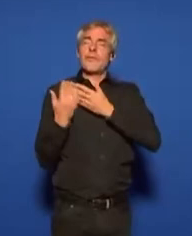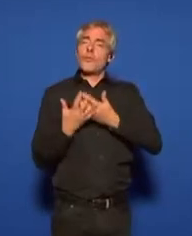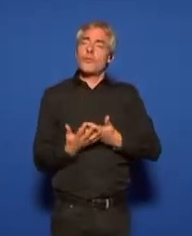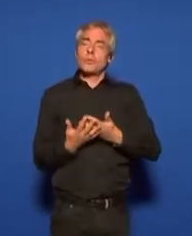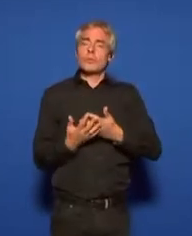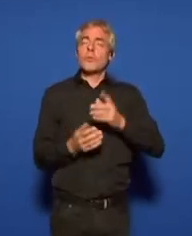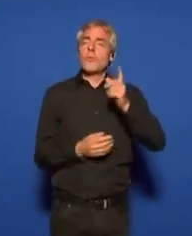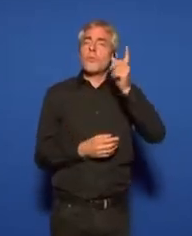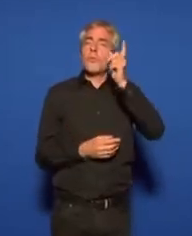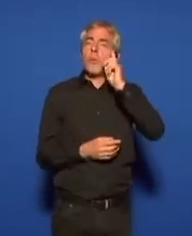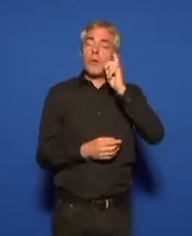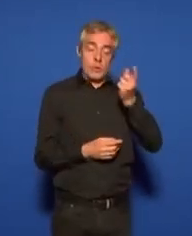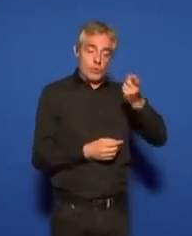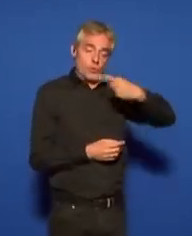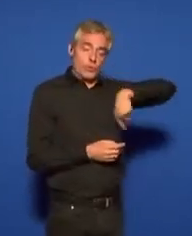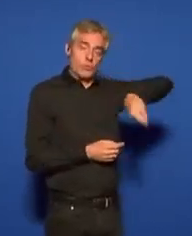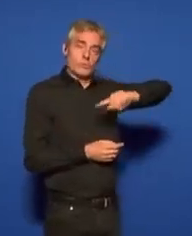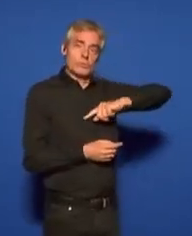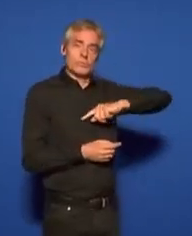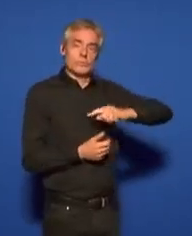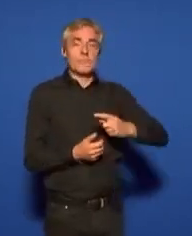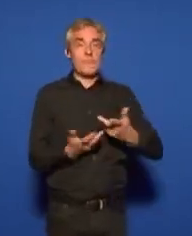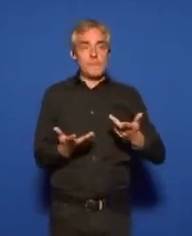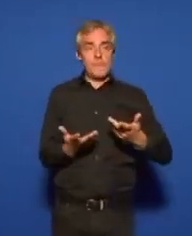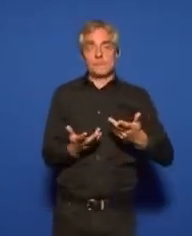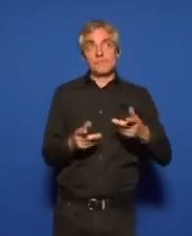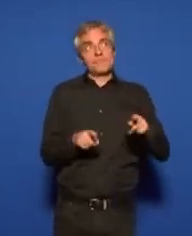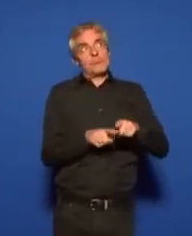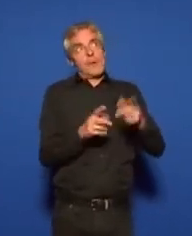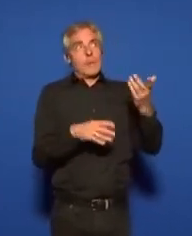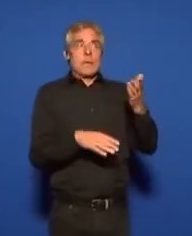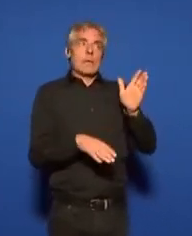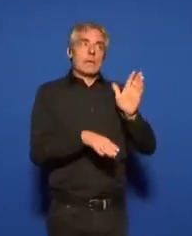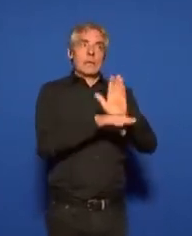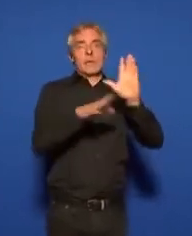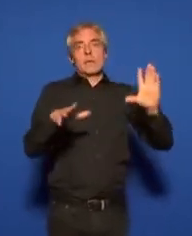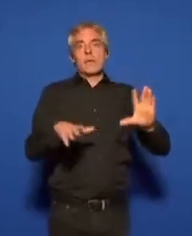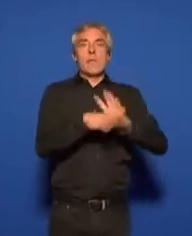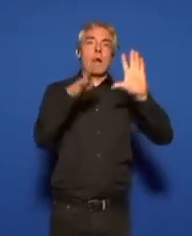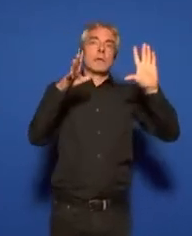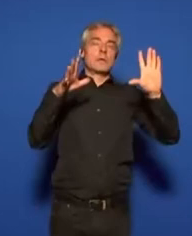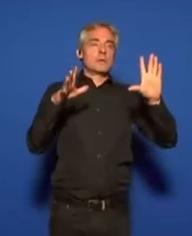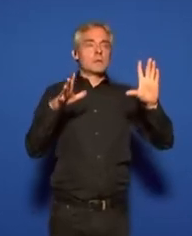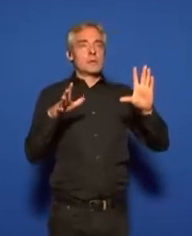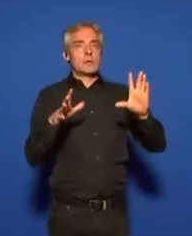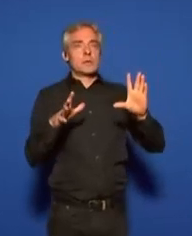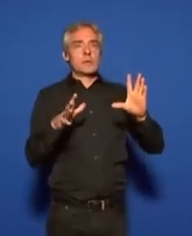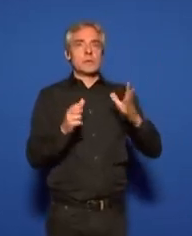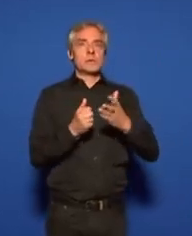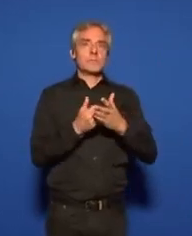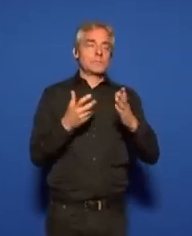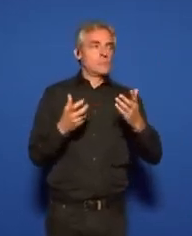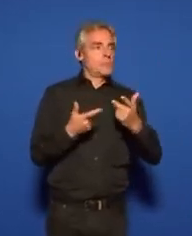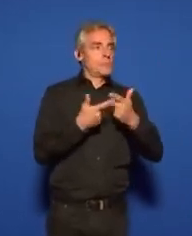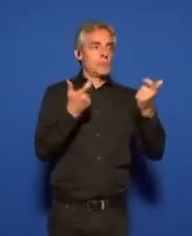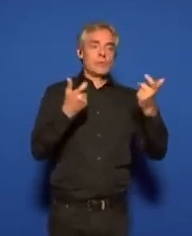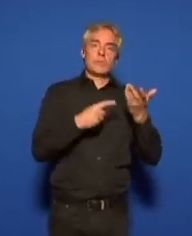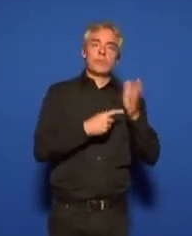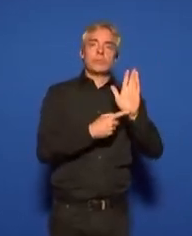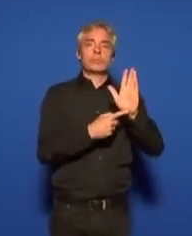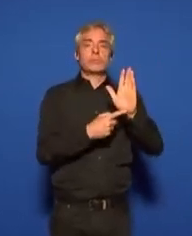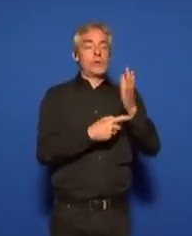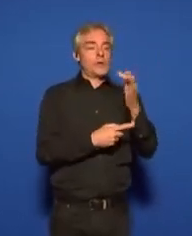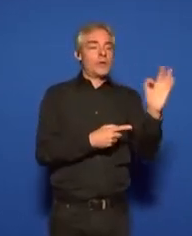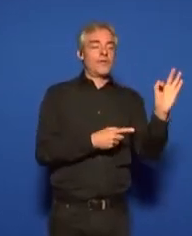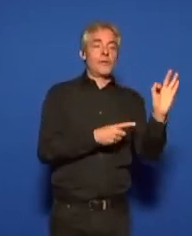précédent parce que nous sommes les voix ou les représentants ou des voix et des représentants de